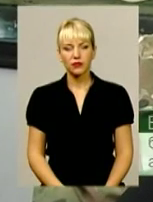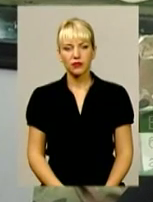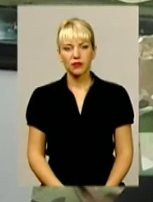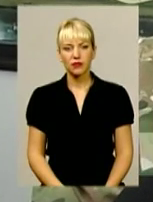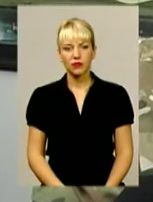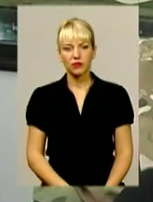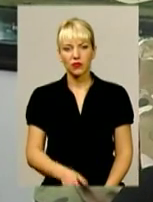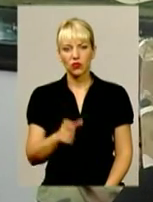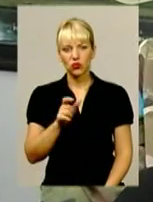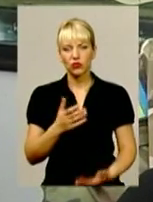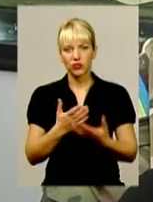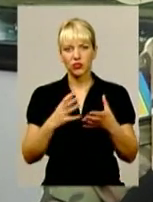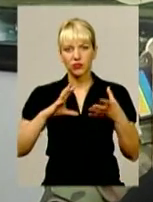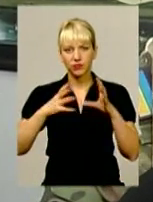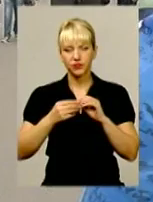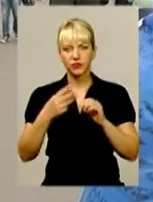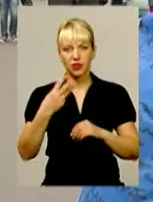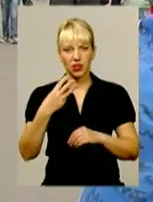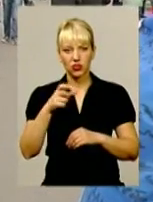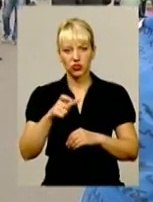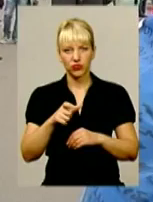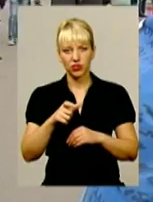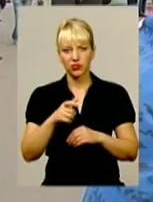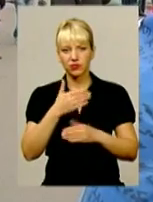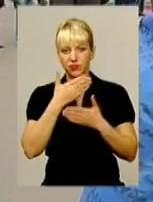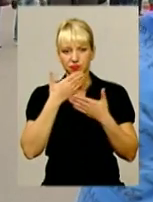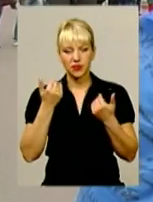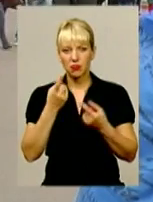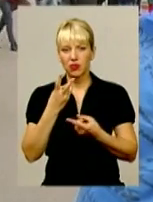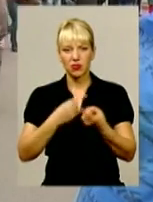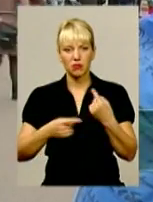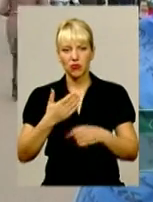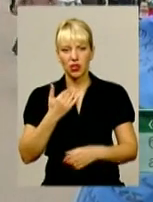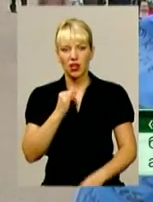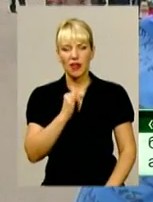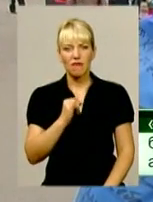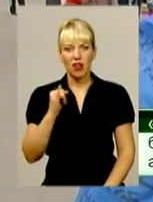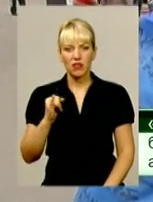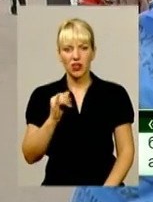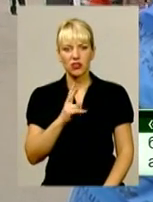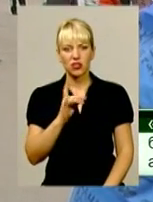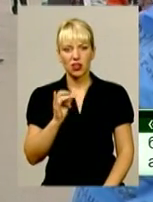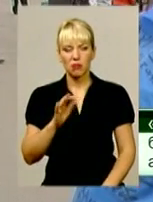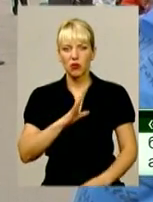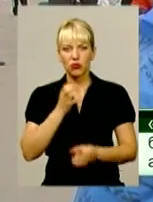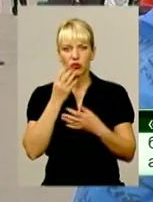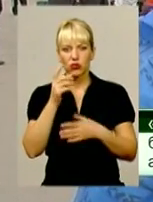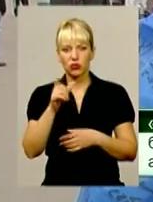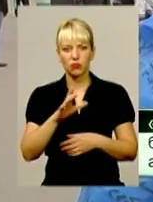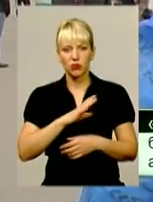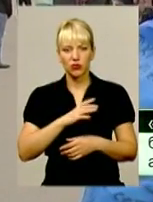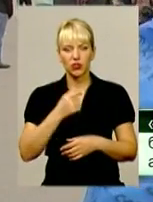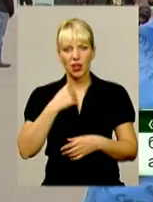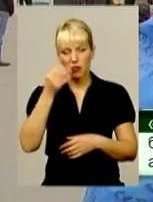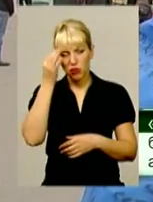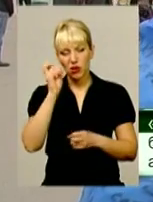Чоловіка 30-40 нема. З Іваном Івановичем дуже хороший людина був. Краб. Ще як зараз ми